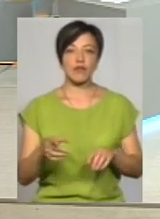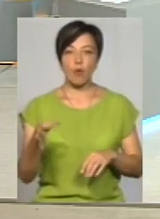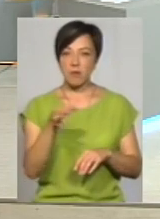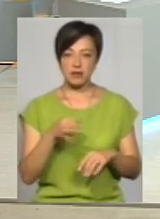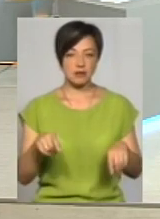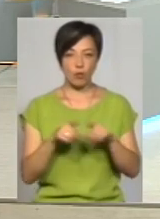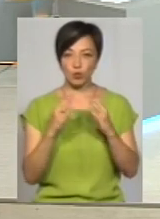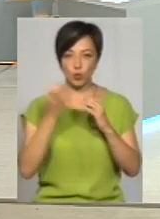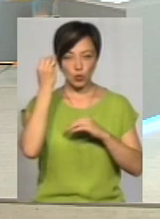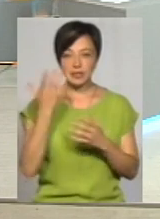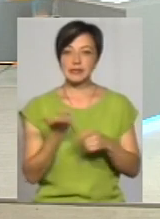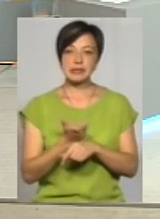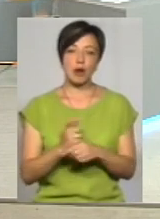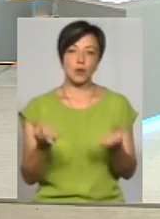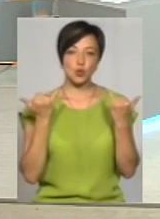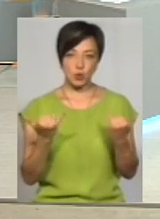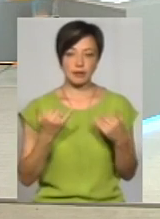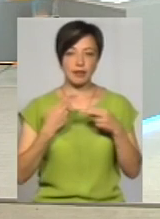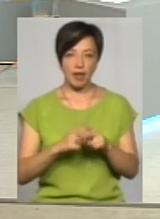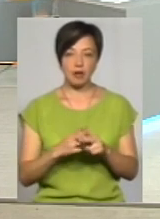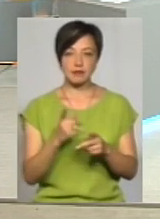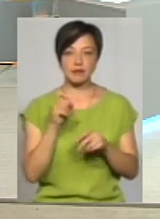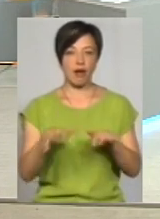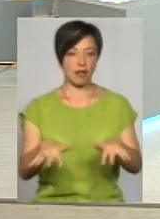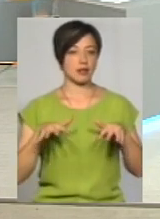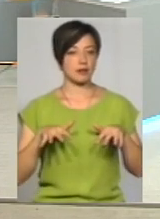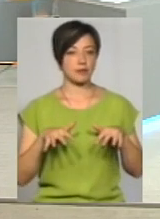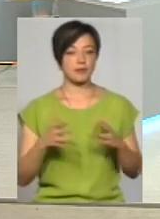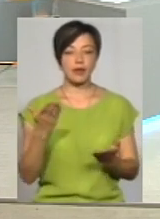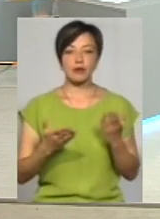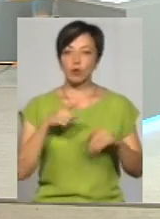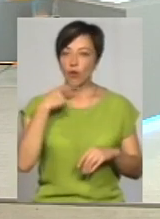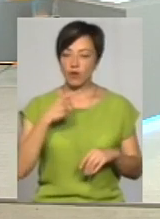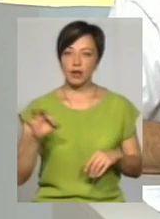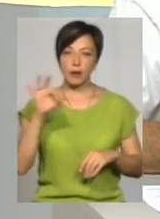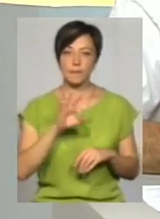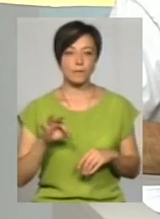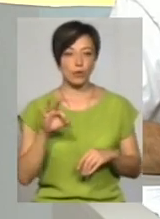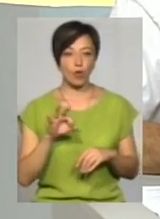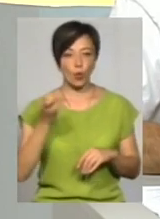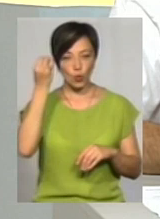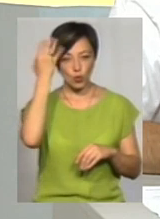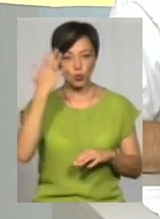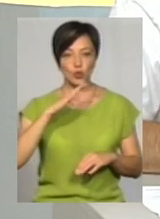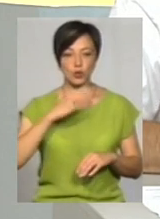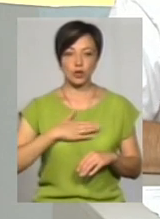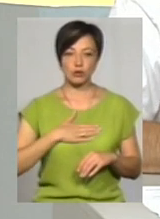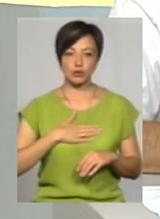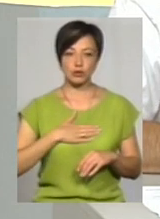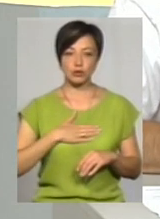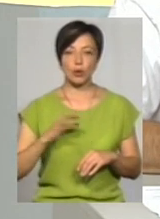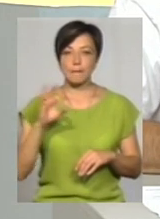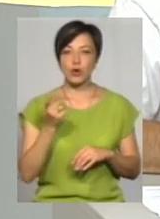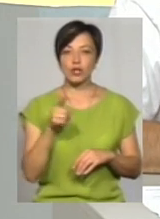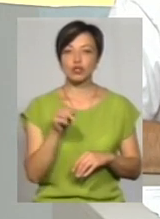немає, тому що саме сучасна техніка, саме сучасний зал. Якщо говорити про культуру нашу, про